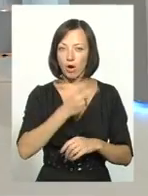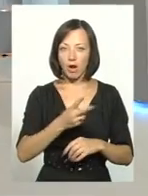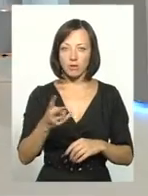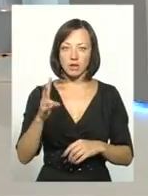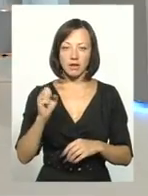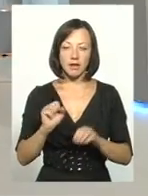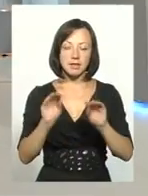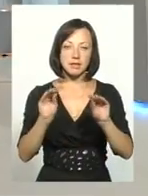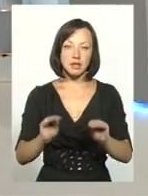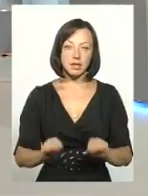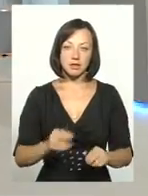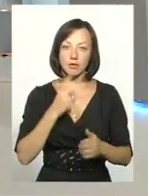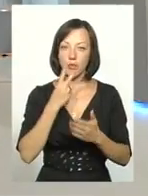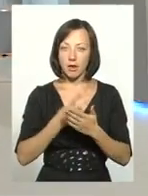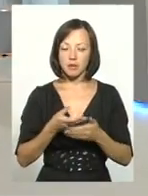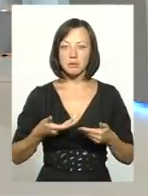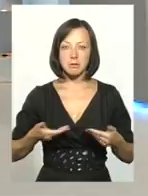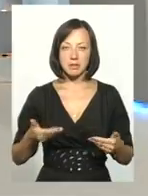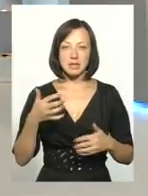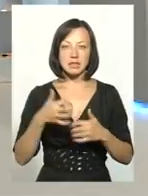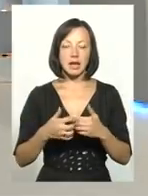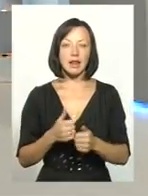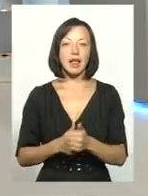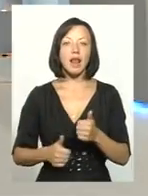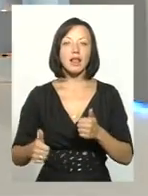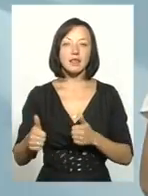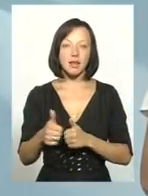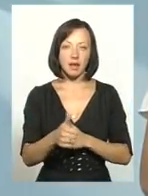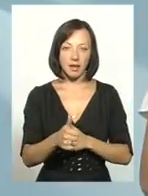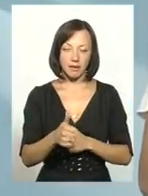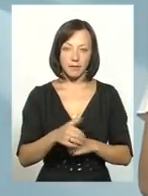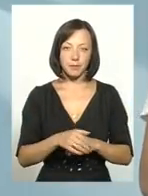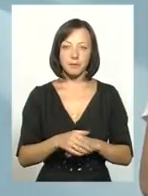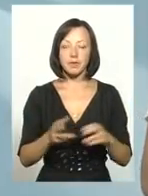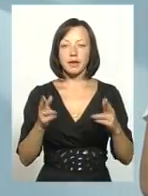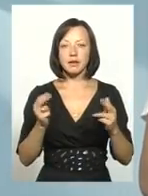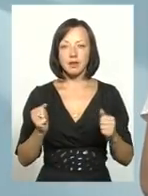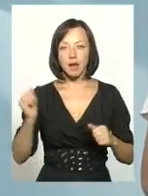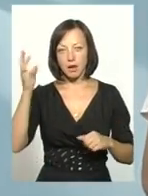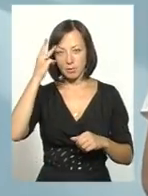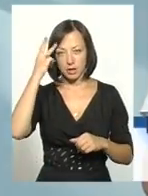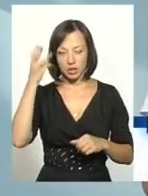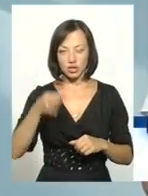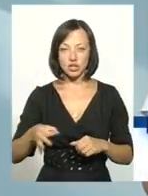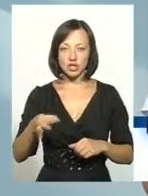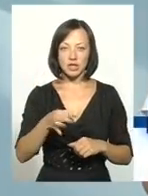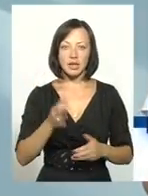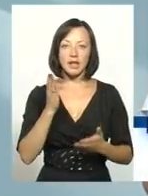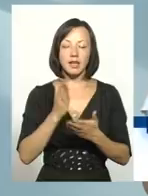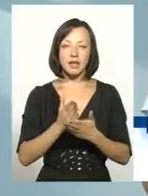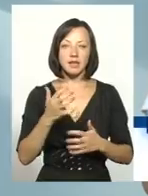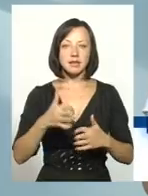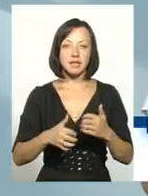на ту статистику, бачимо, ми серед піонерів. Ну так, дійсно, Хмельниччина, дякую. Хмельниччина дійсно є серед